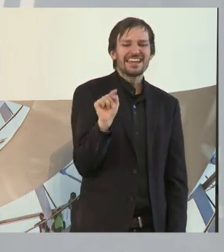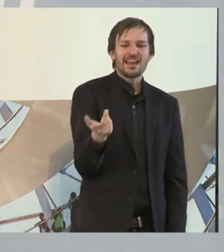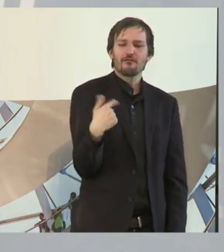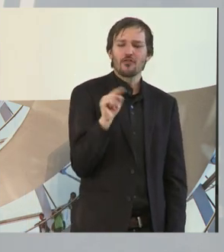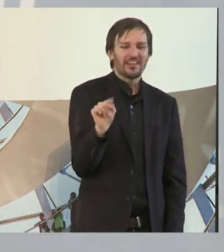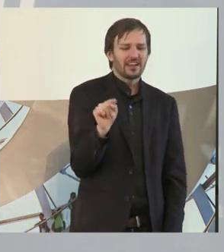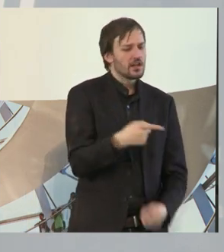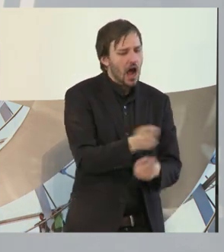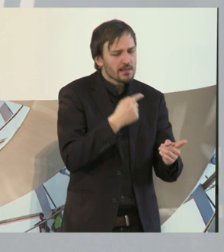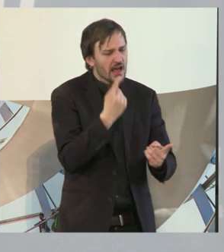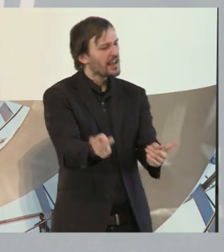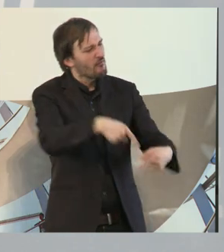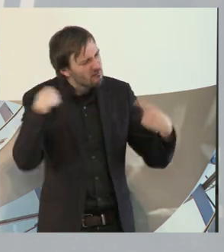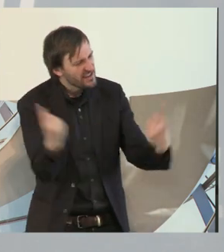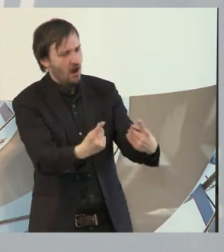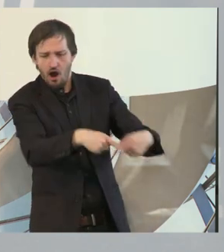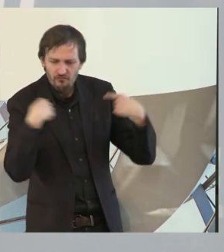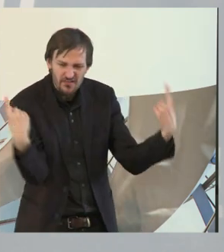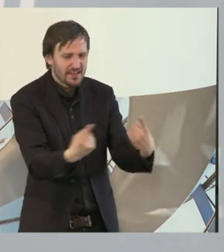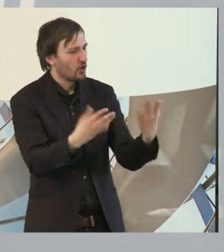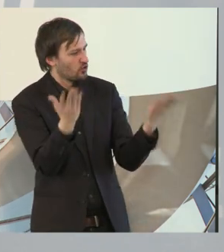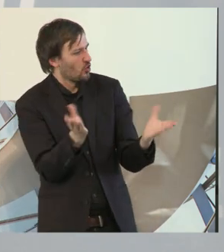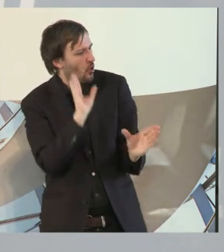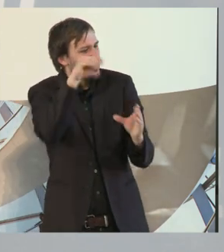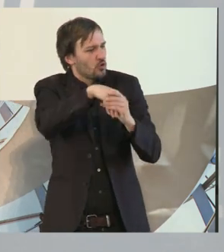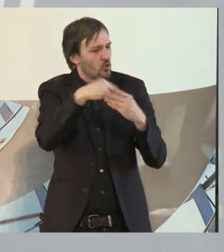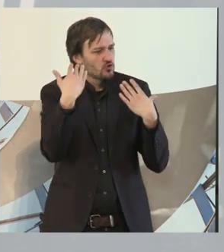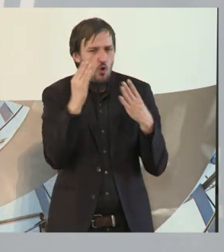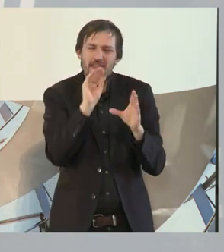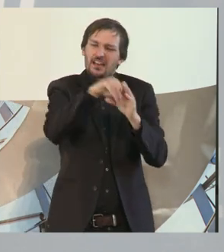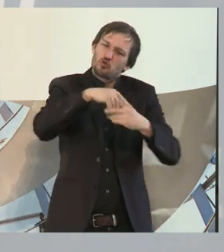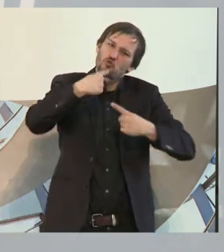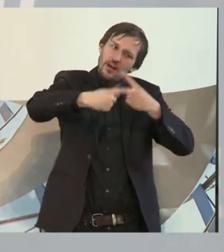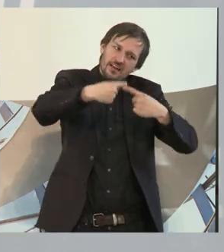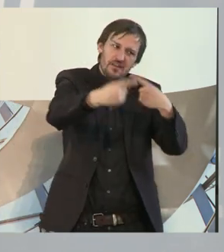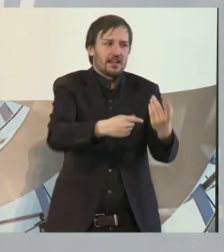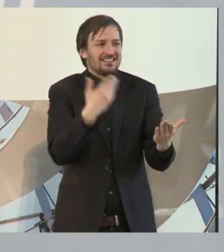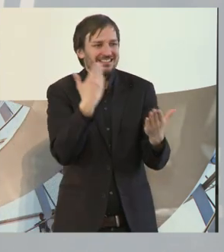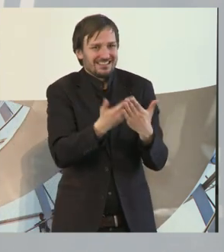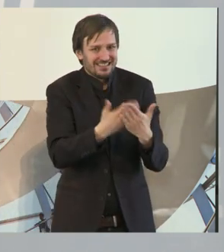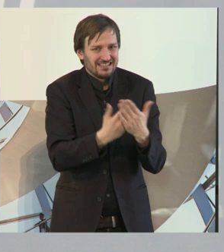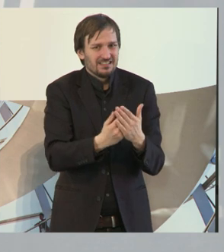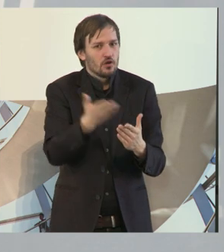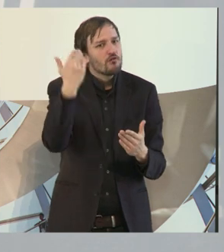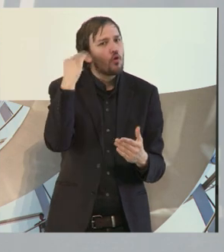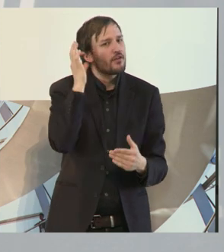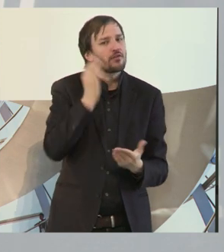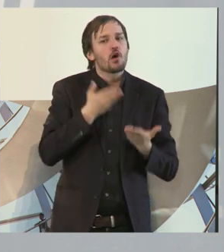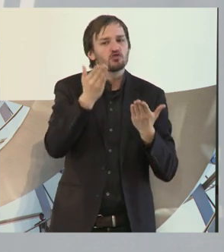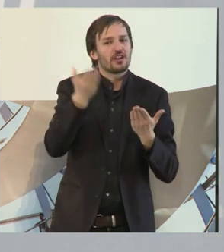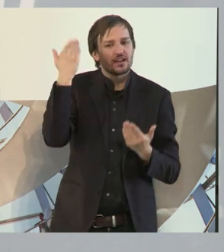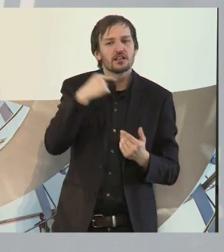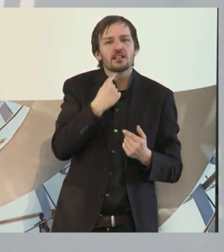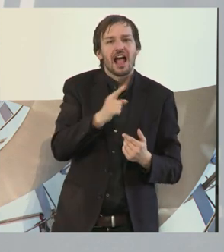wir. Das ist eine Inklusion, die sich eben im Laufe der Jahre entwickelt hat. Und da möchte ich etwas aufnehmen, was Frau Schenk gesagt hat eben.